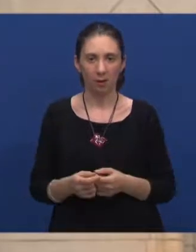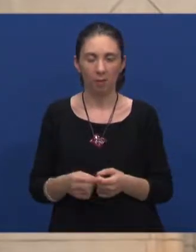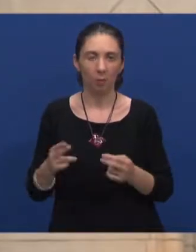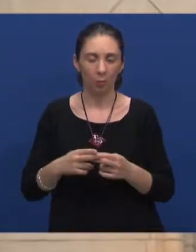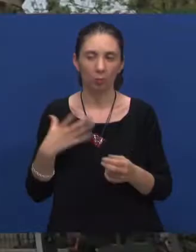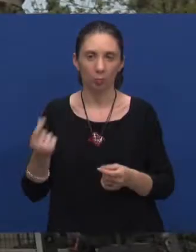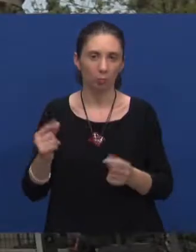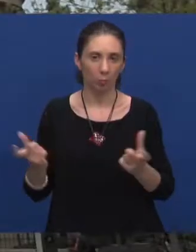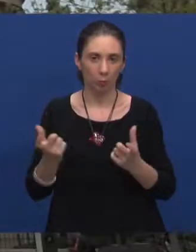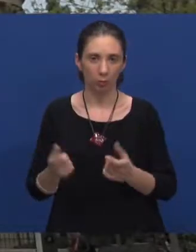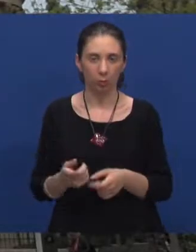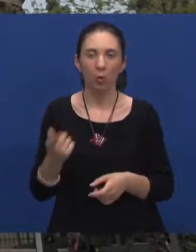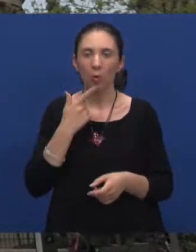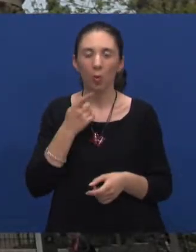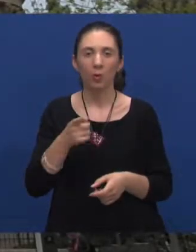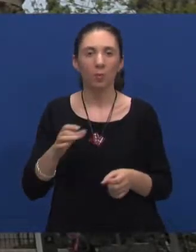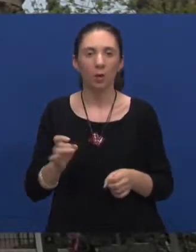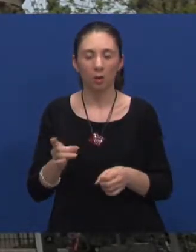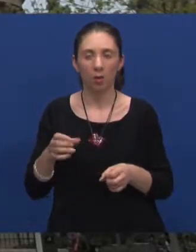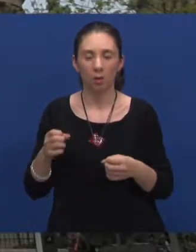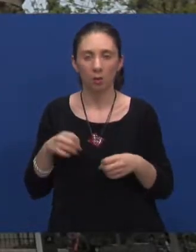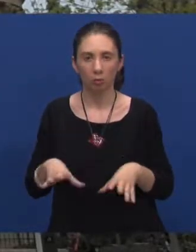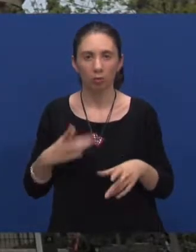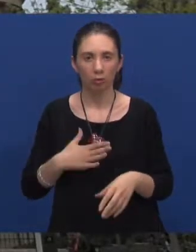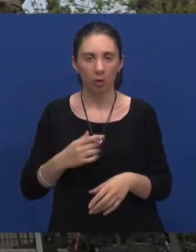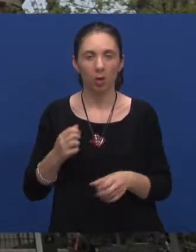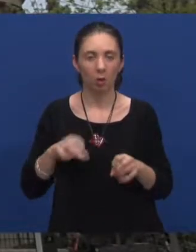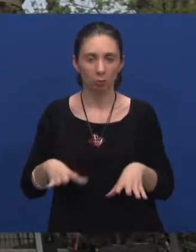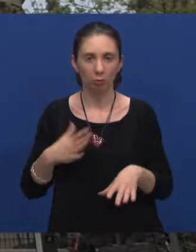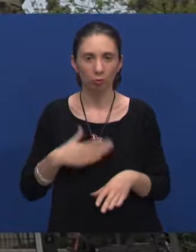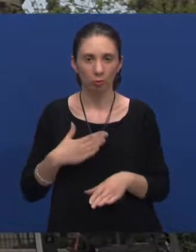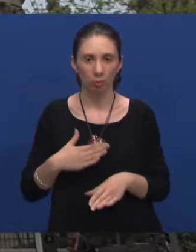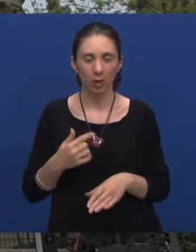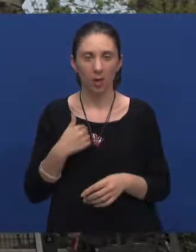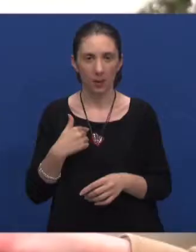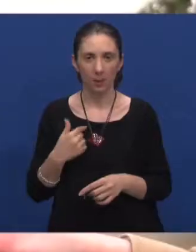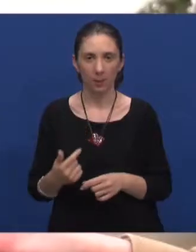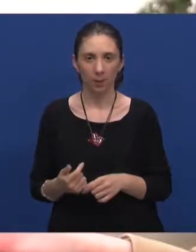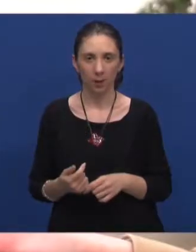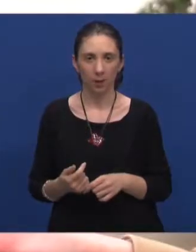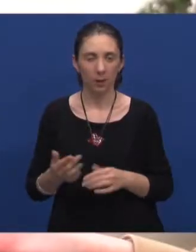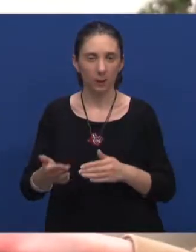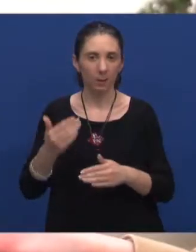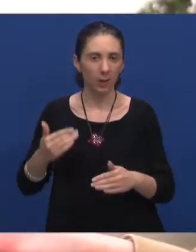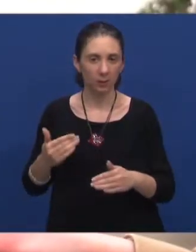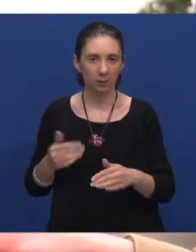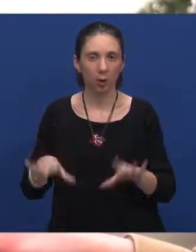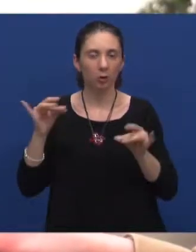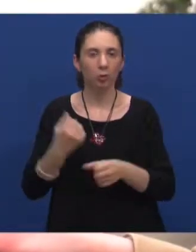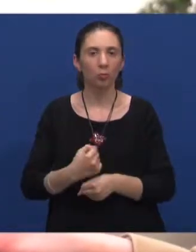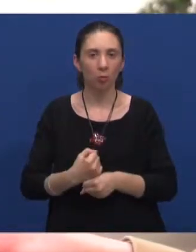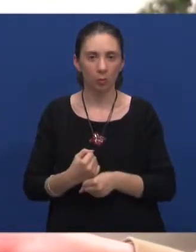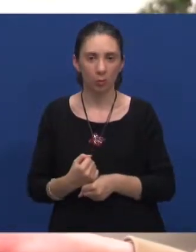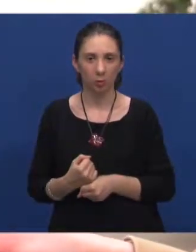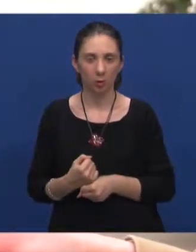skupa proslaviti. Koja ti je rođendanska želja? Rođendanska želja mi je prije svega naći posao.